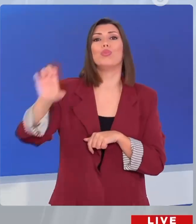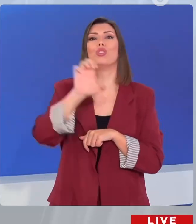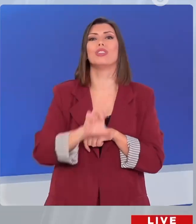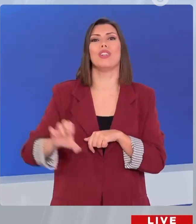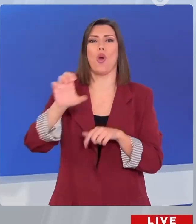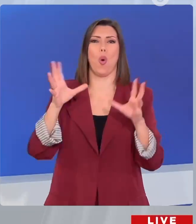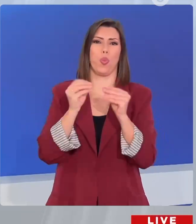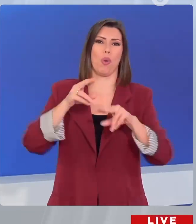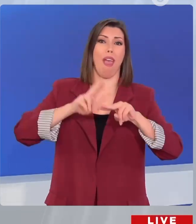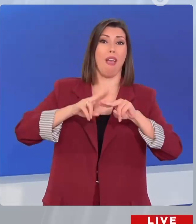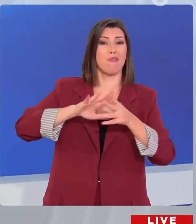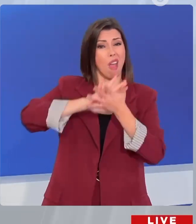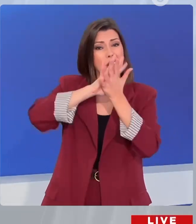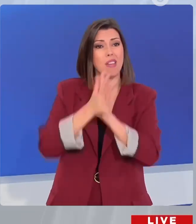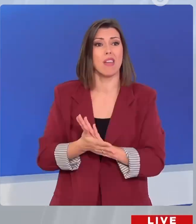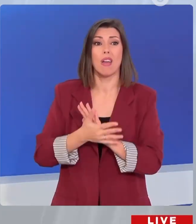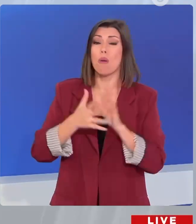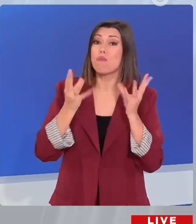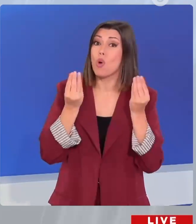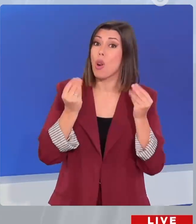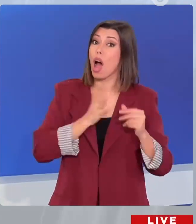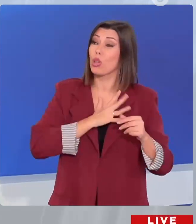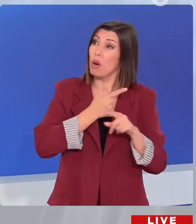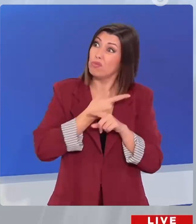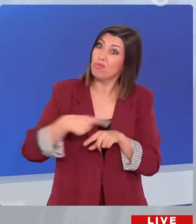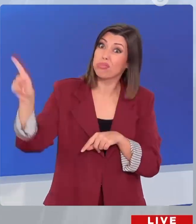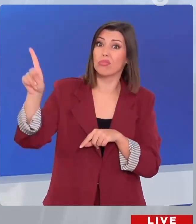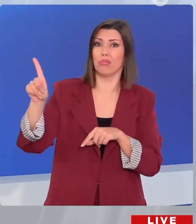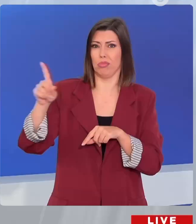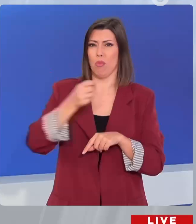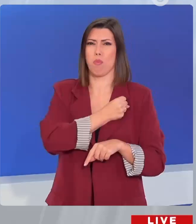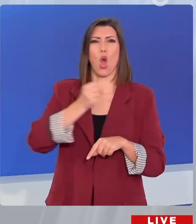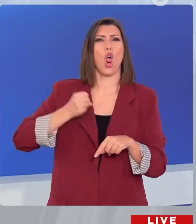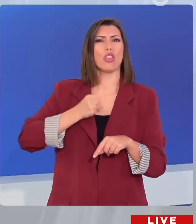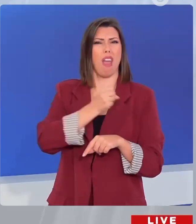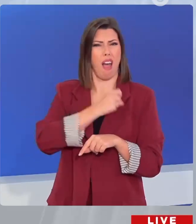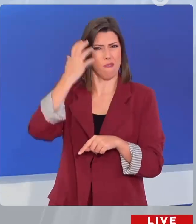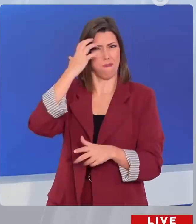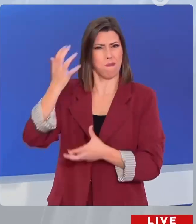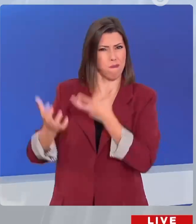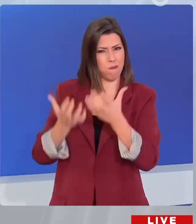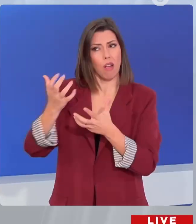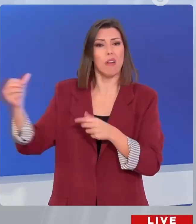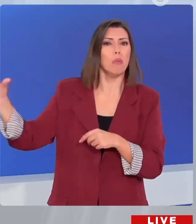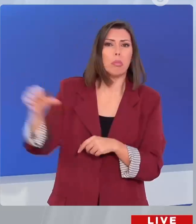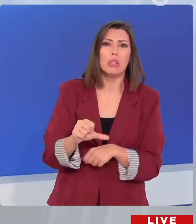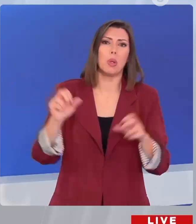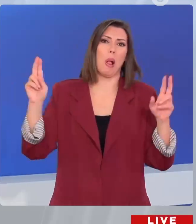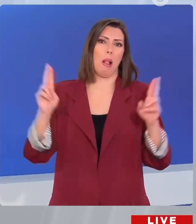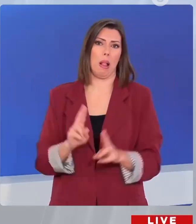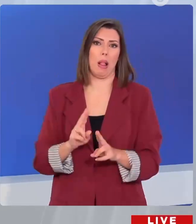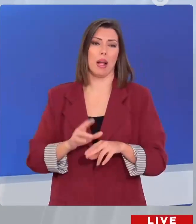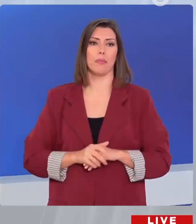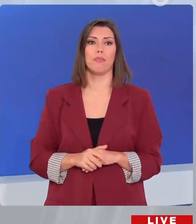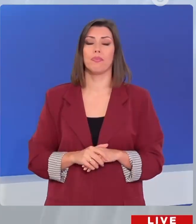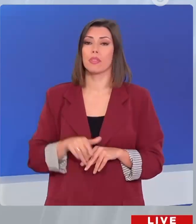.091 άνθρωποι οδηγήθηκαν στο Άουσβιτς. Επέστρεψαν μόλις 1950 από αυτούς. Καταρχάς μίλησε για